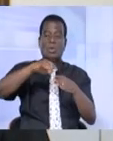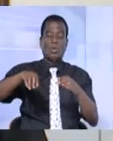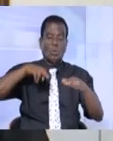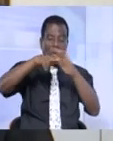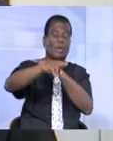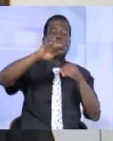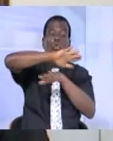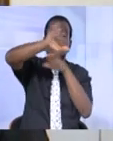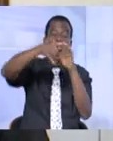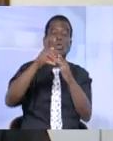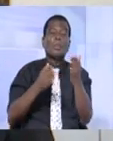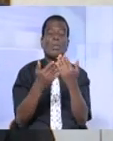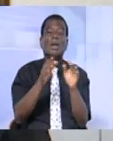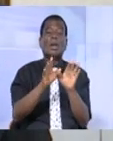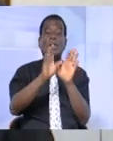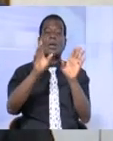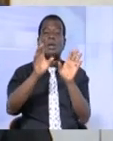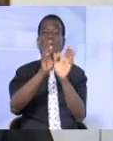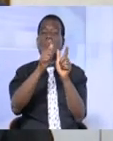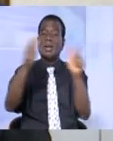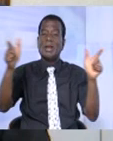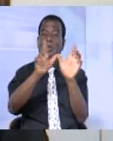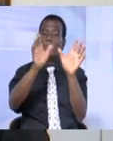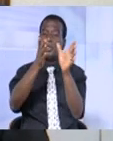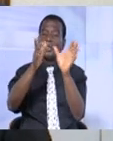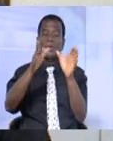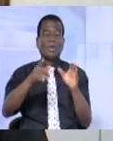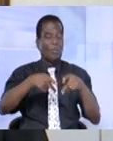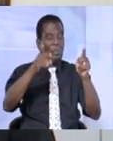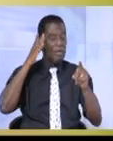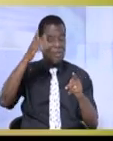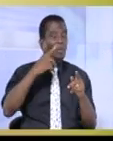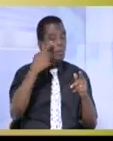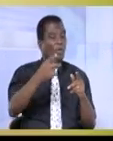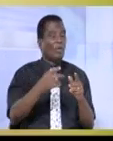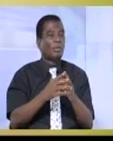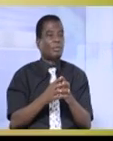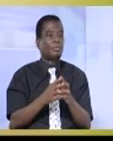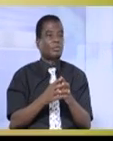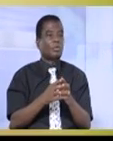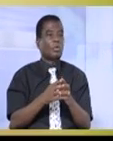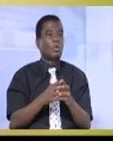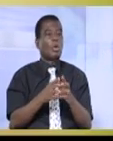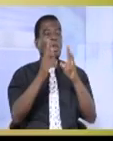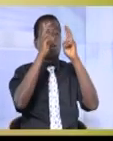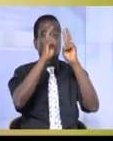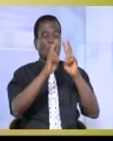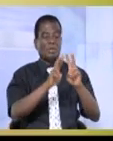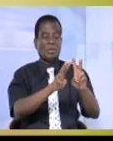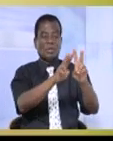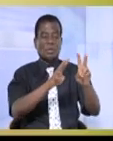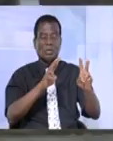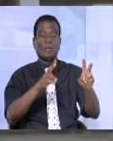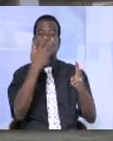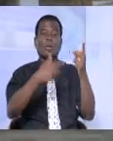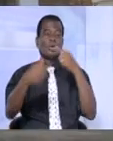tous par le portail général. Ça nous permettra de filtrer les entrées et les sorties. Le deuil de trois jours décrété par le chef de l'État